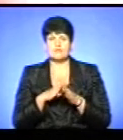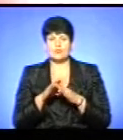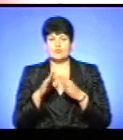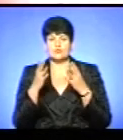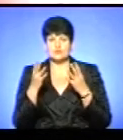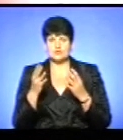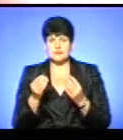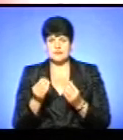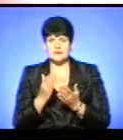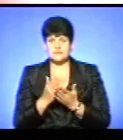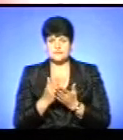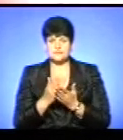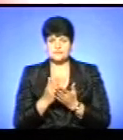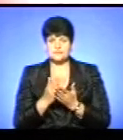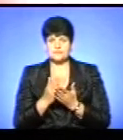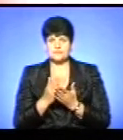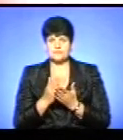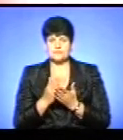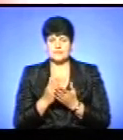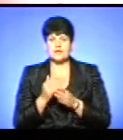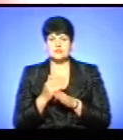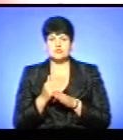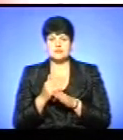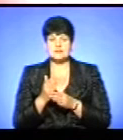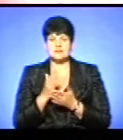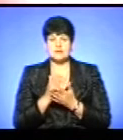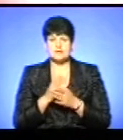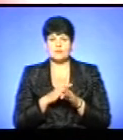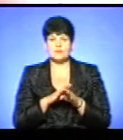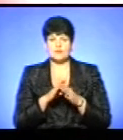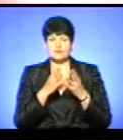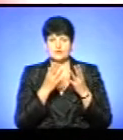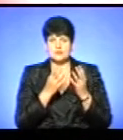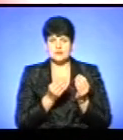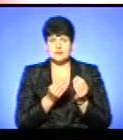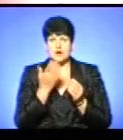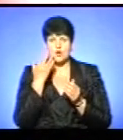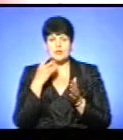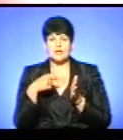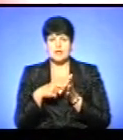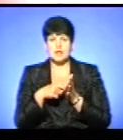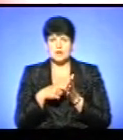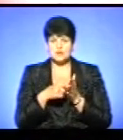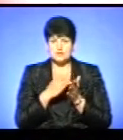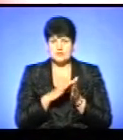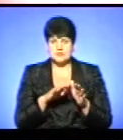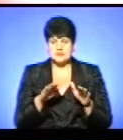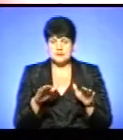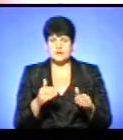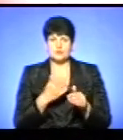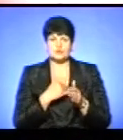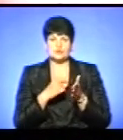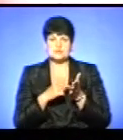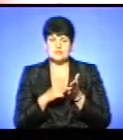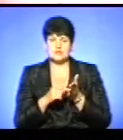перебування, адже частина їх є повного дня, коли харчуються діти. Хочу зазначити,